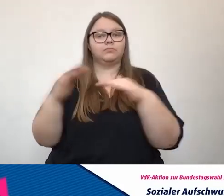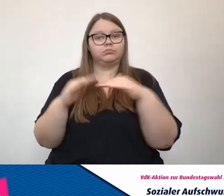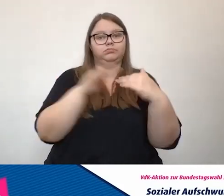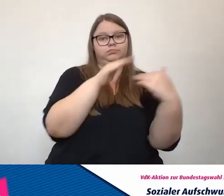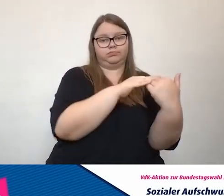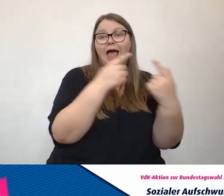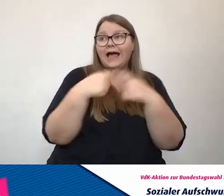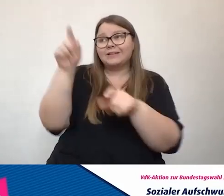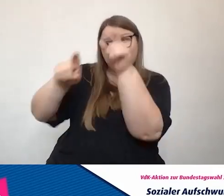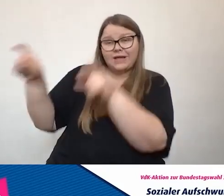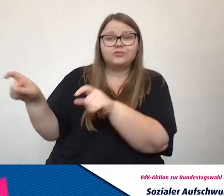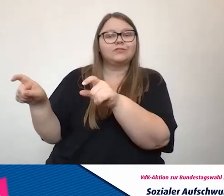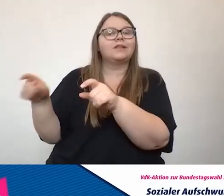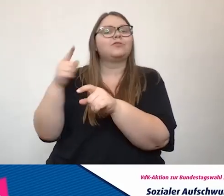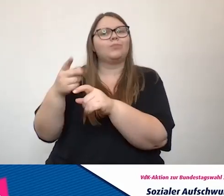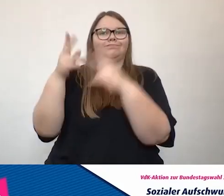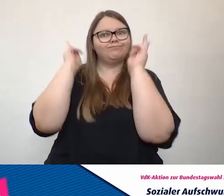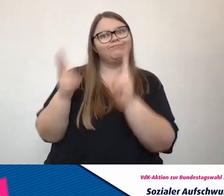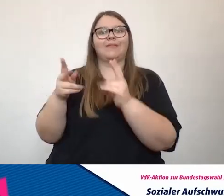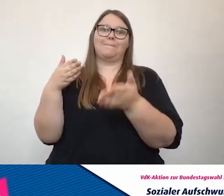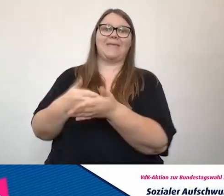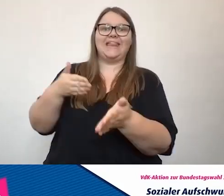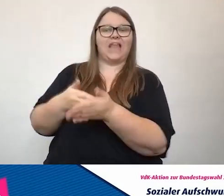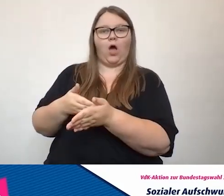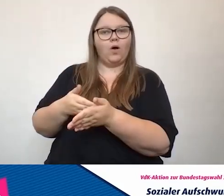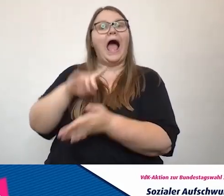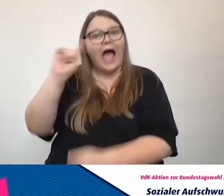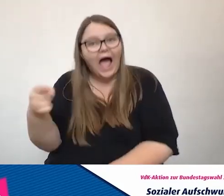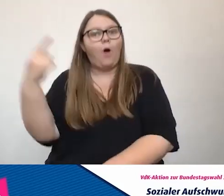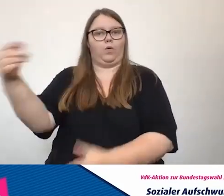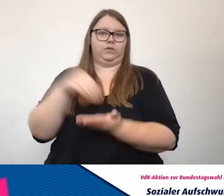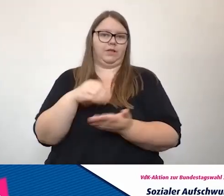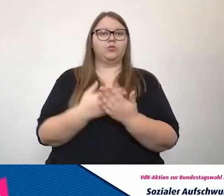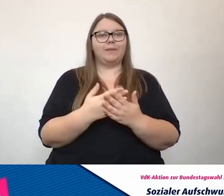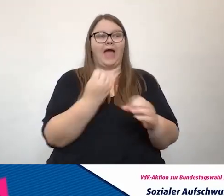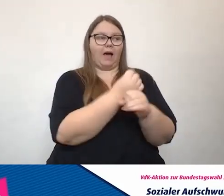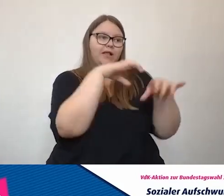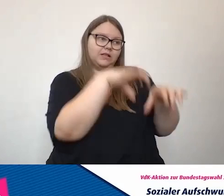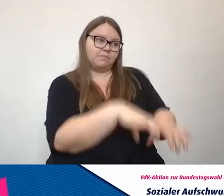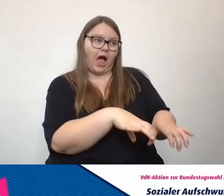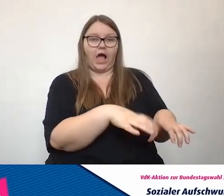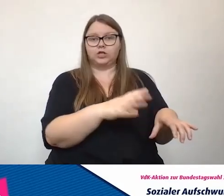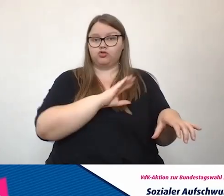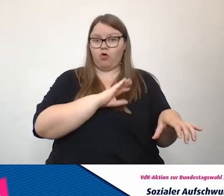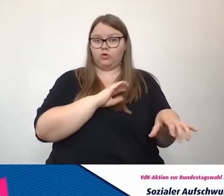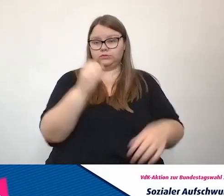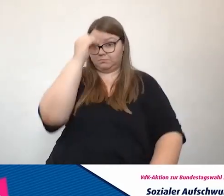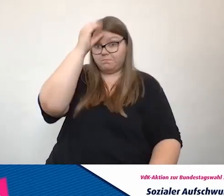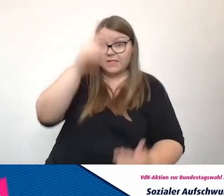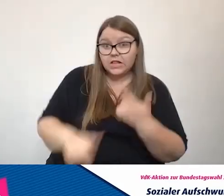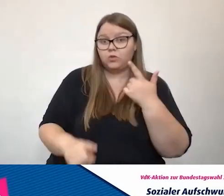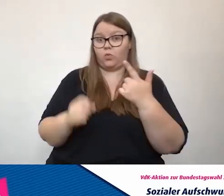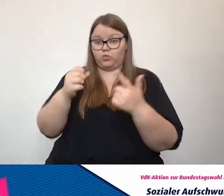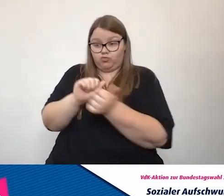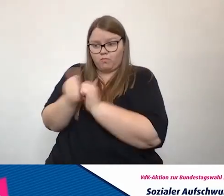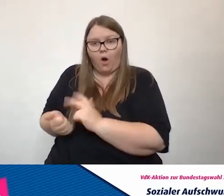für andere Menschen haben, die jetzt nicht eine offensichtliche Behinderung haben, wie eben Chancen am Arbeitsmarkt, Bildung und auch natürlich Sport. Ich hätte mir